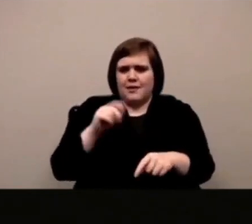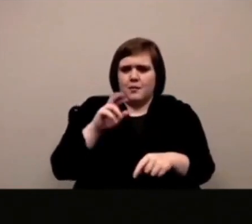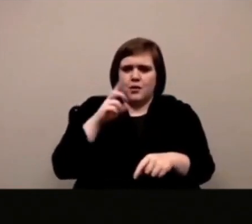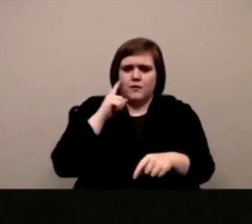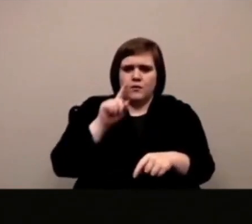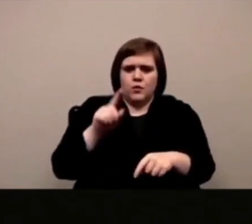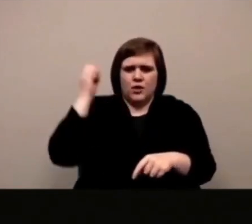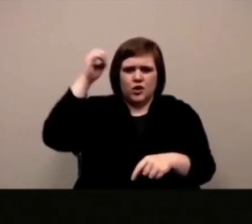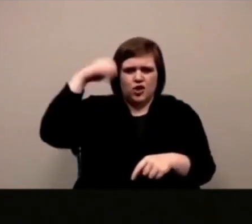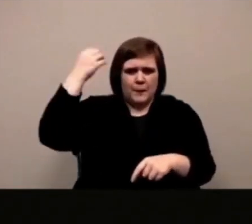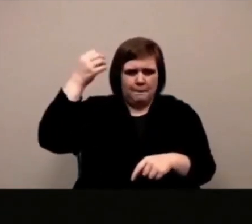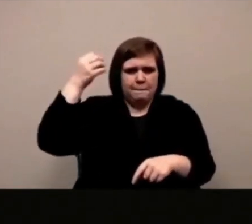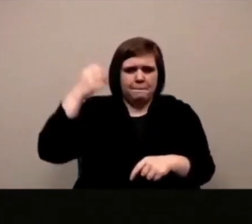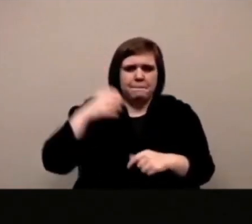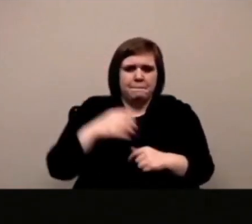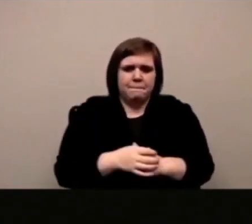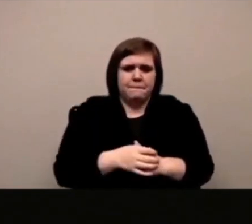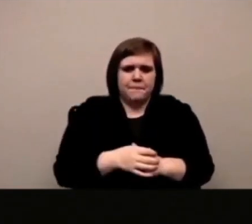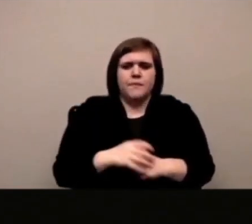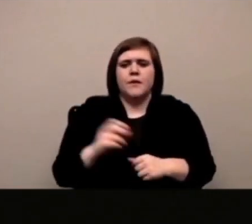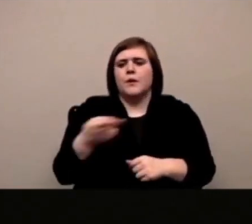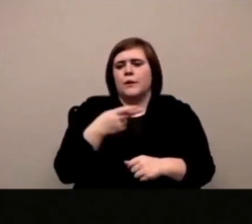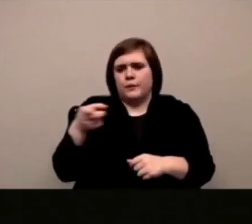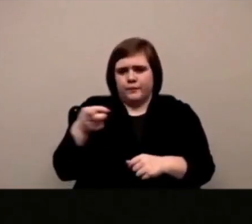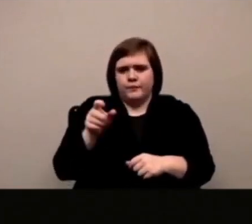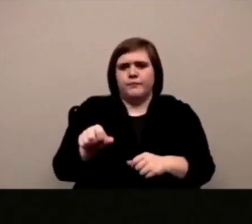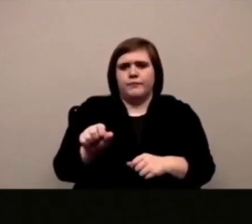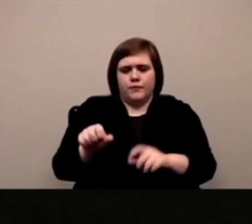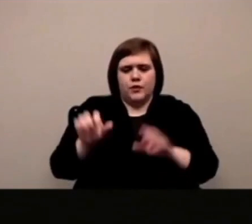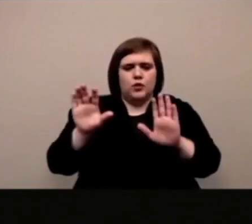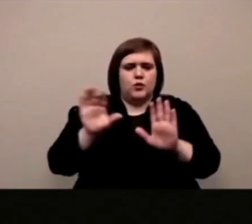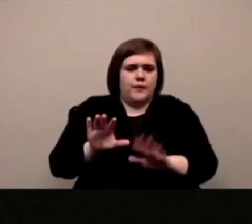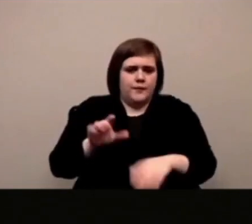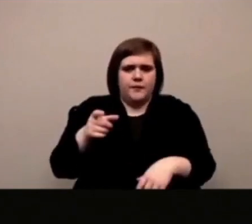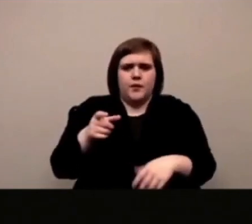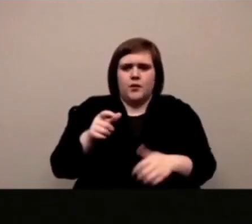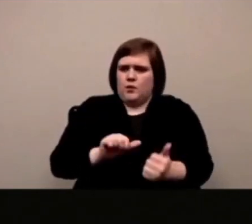parli della sicurezza della partecipazione